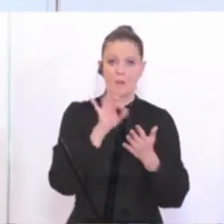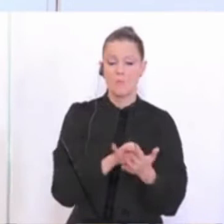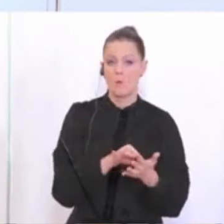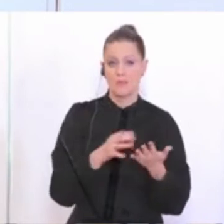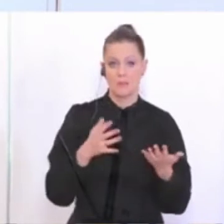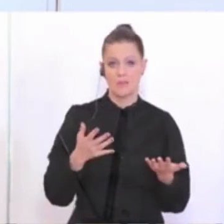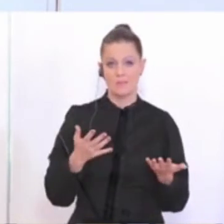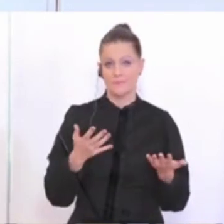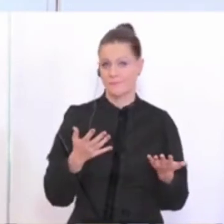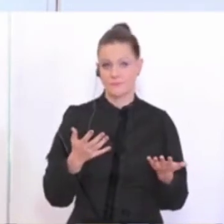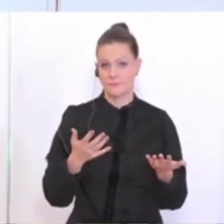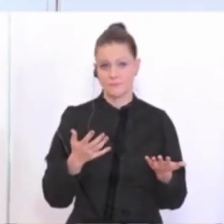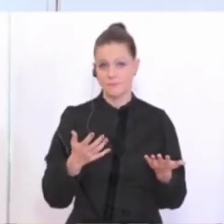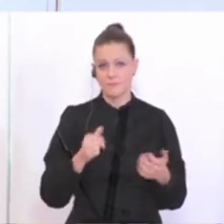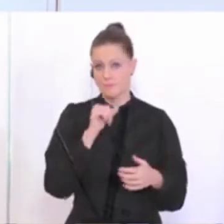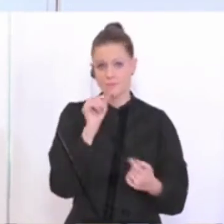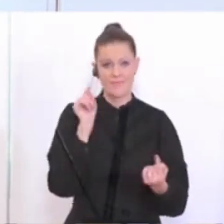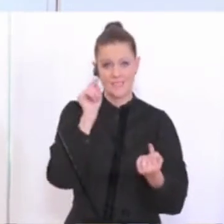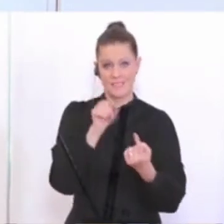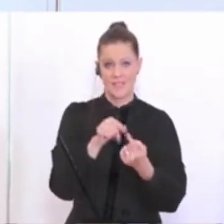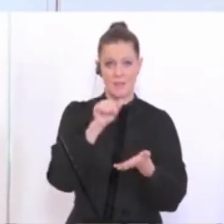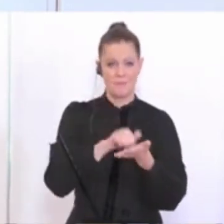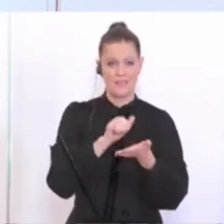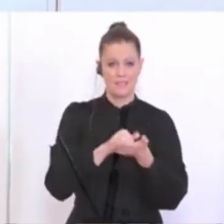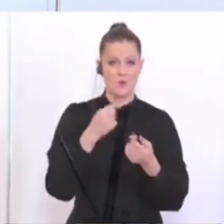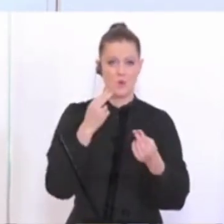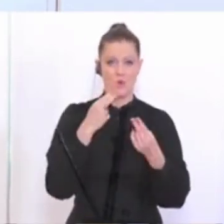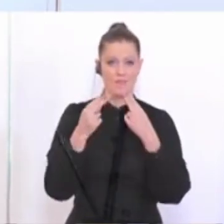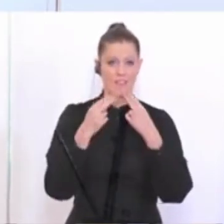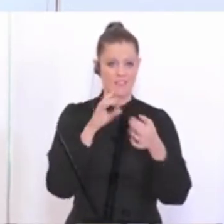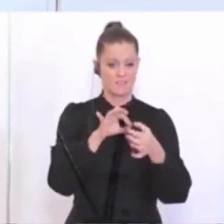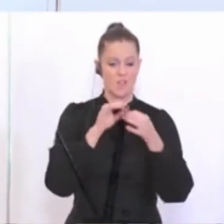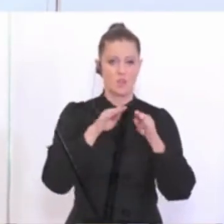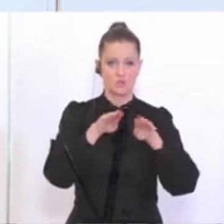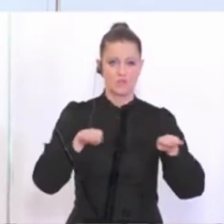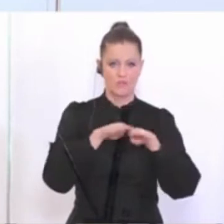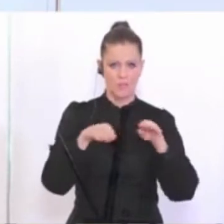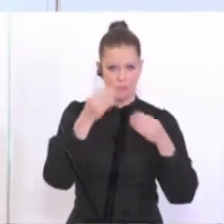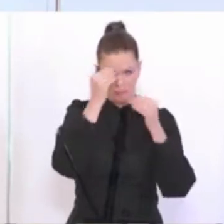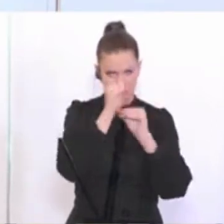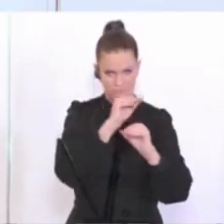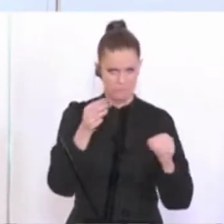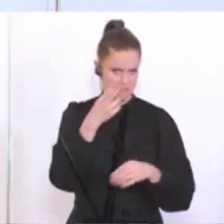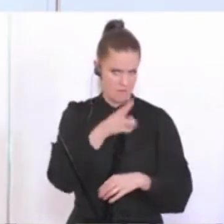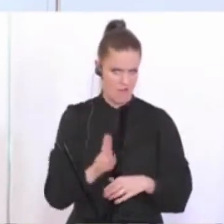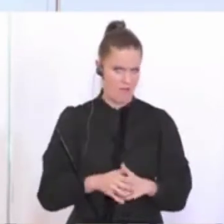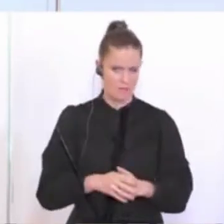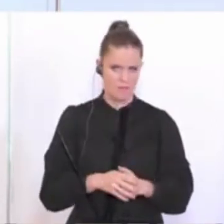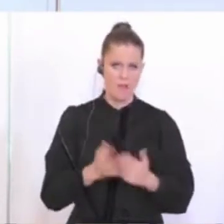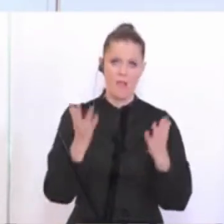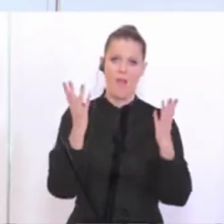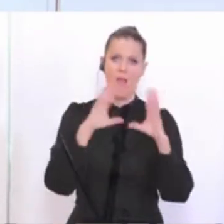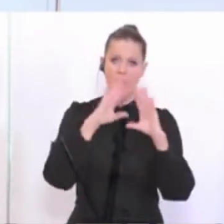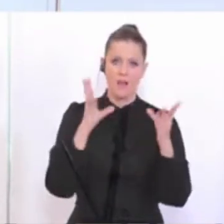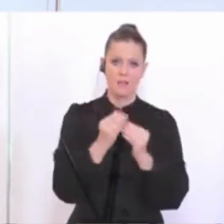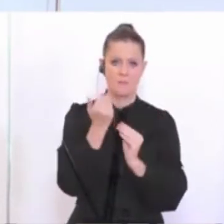war es nicht die Intention, auf dieser Pressekonferenz zum Schwimmen, was zu sagen. Wenn die allgemeinen Abstandsregeln